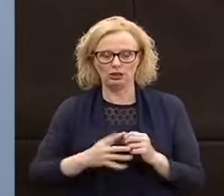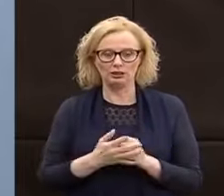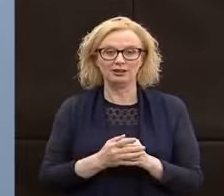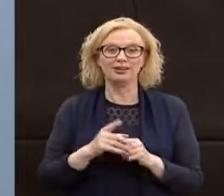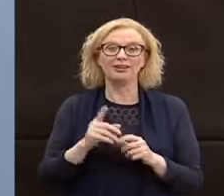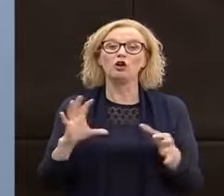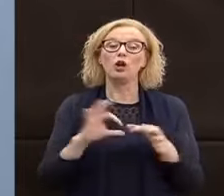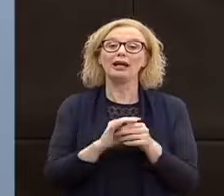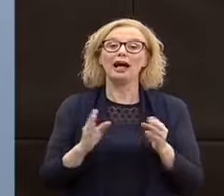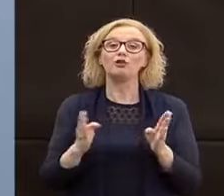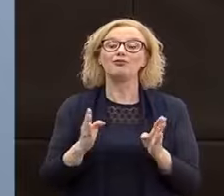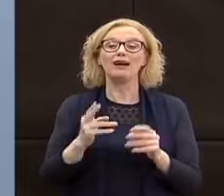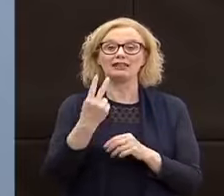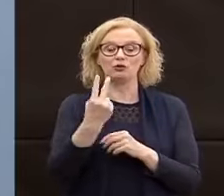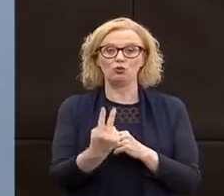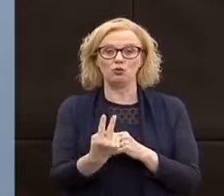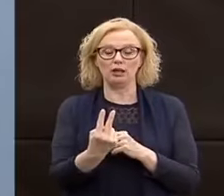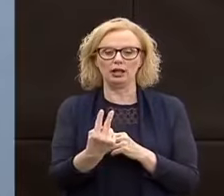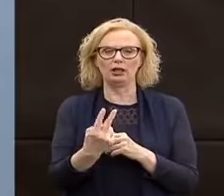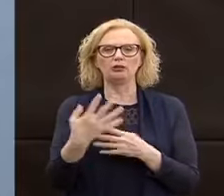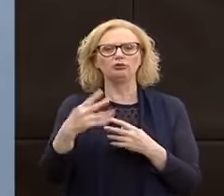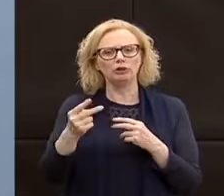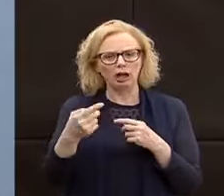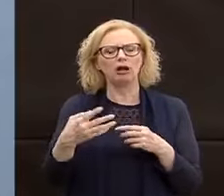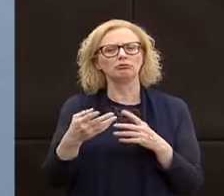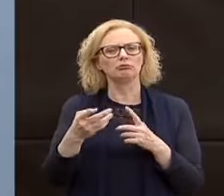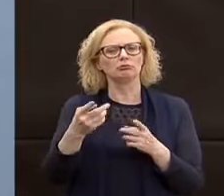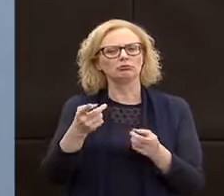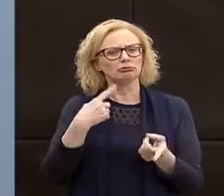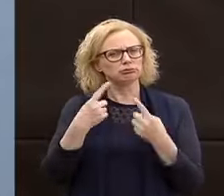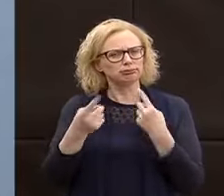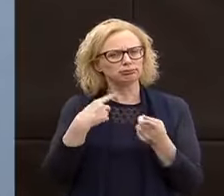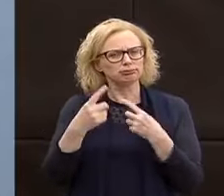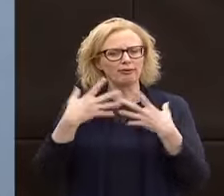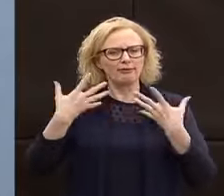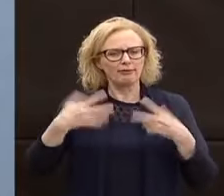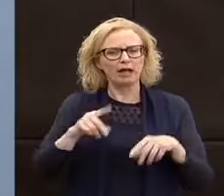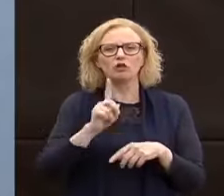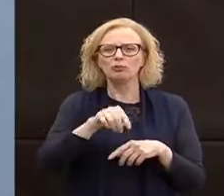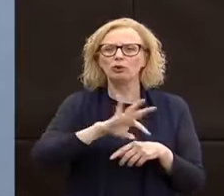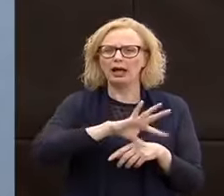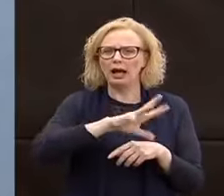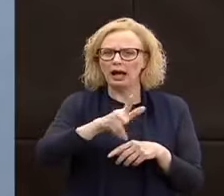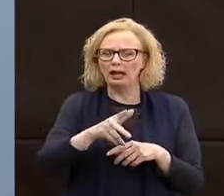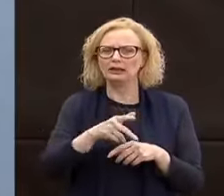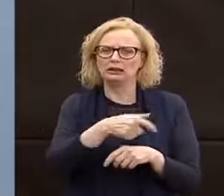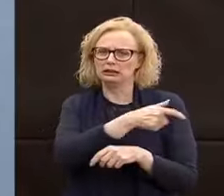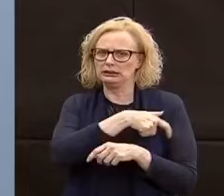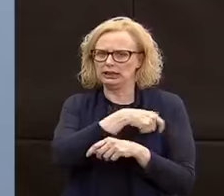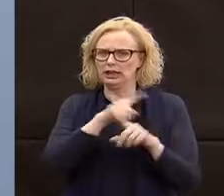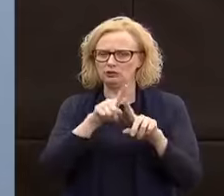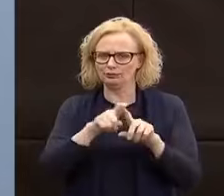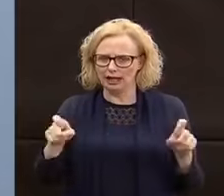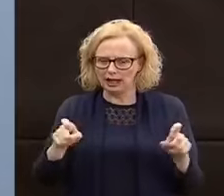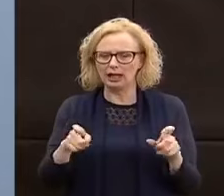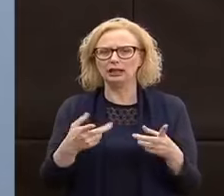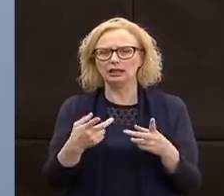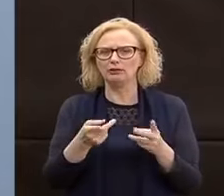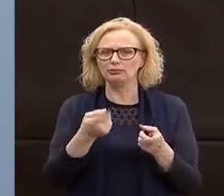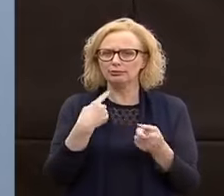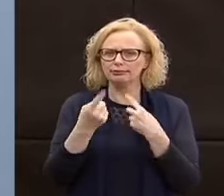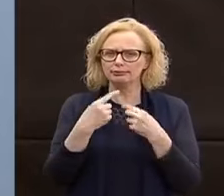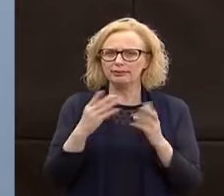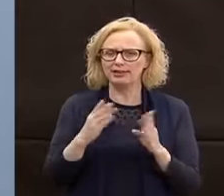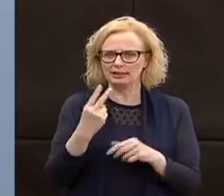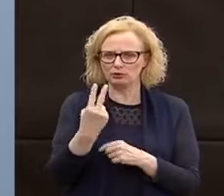la fase 2, di questo abbiamo discusso anche negli altri incontri che abbiamo fatto anche con i sindacati, abbiamo fatto un incontro anche con loro.